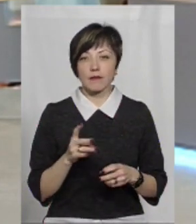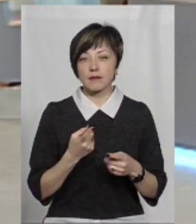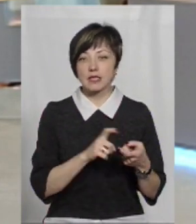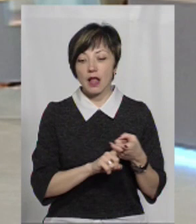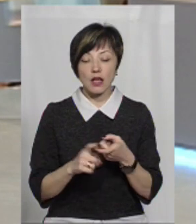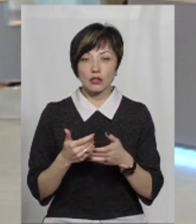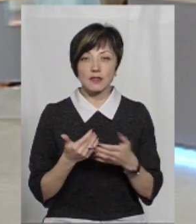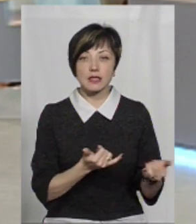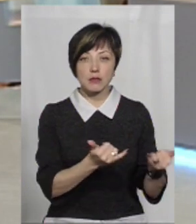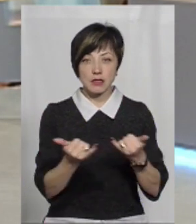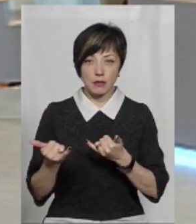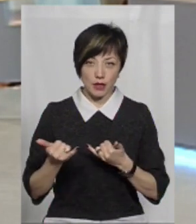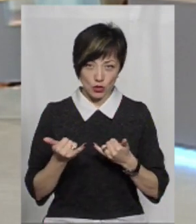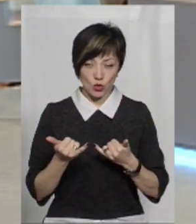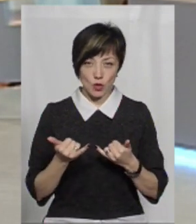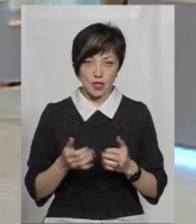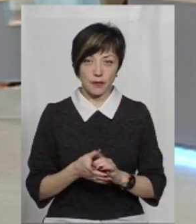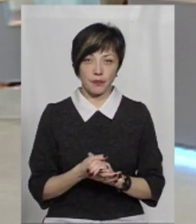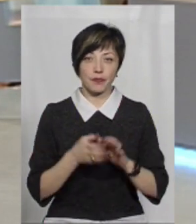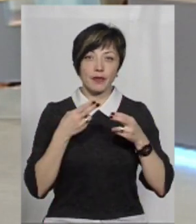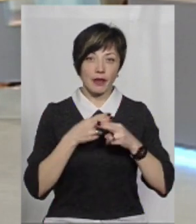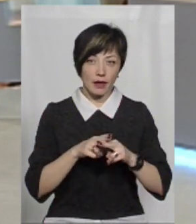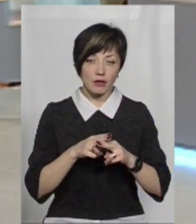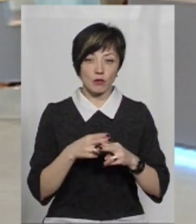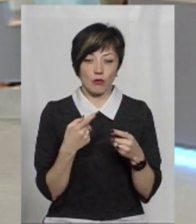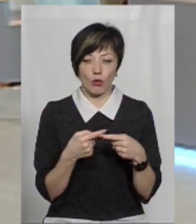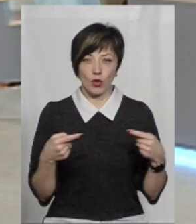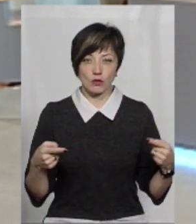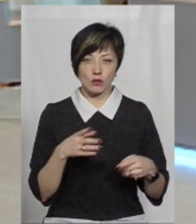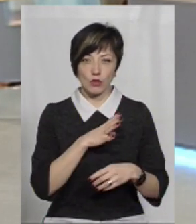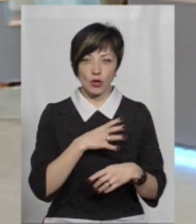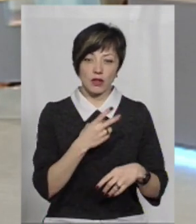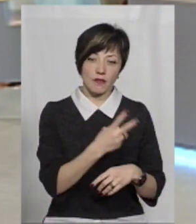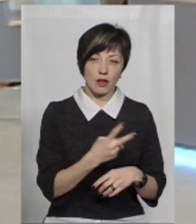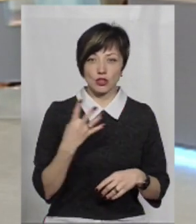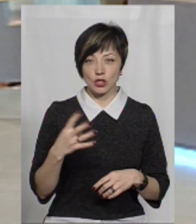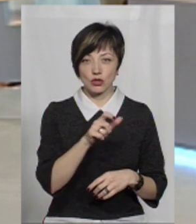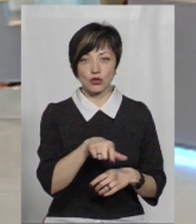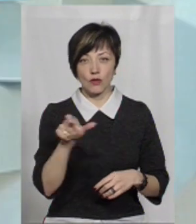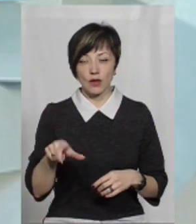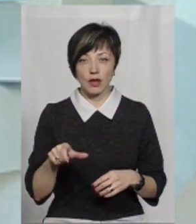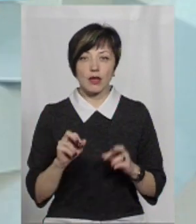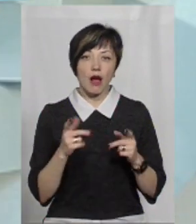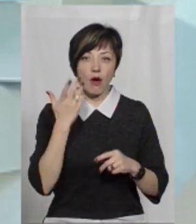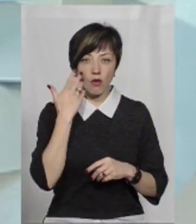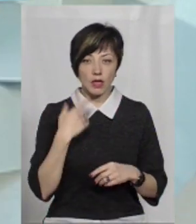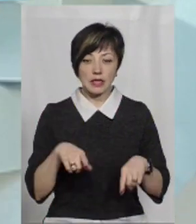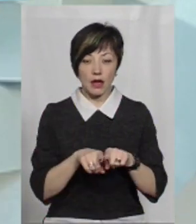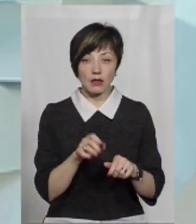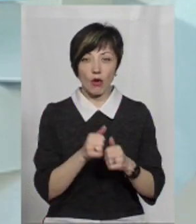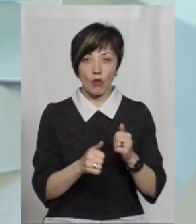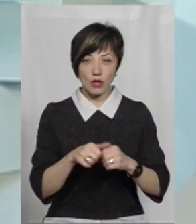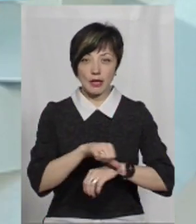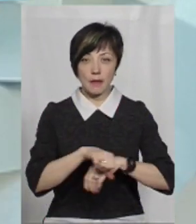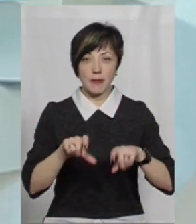Залежно від забезпеченості, технікою, то по-різному теж було то два, то чотири чоловіки, як коли. І так на кожній